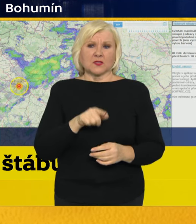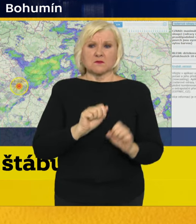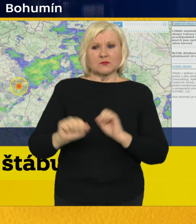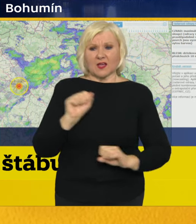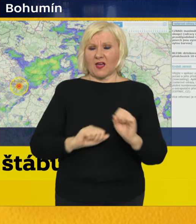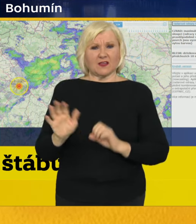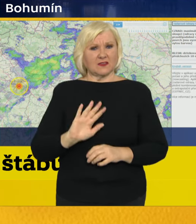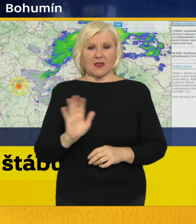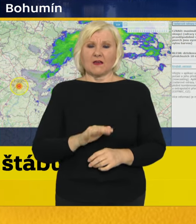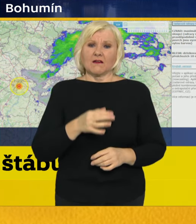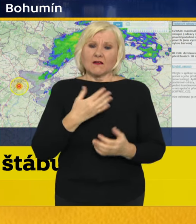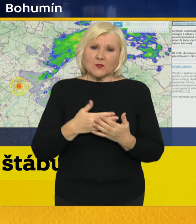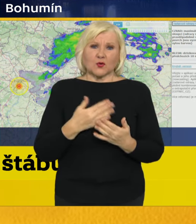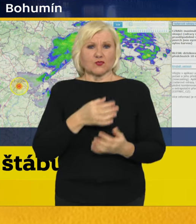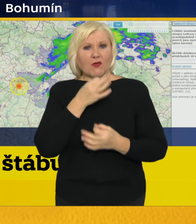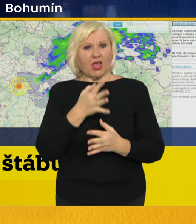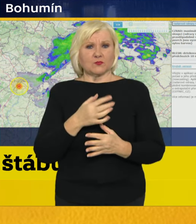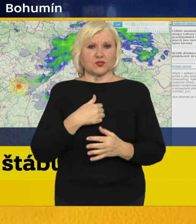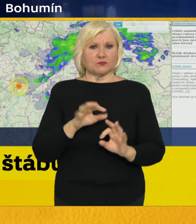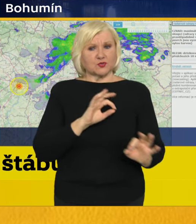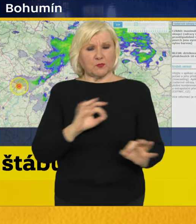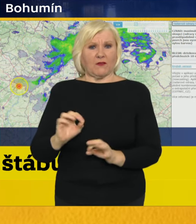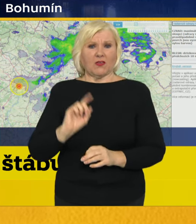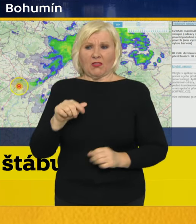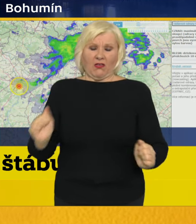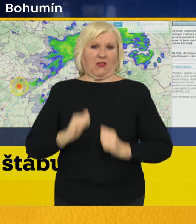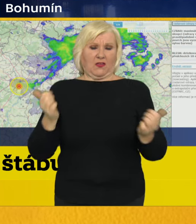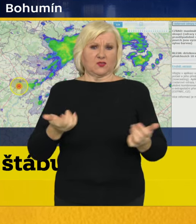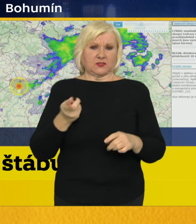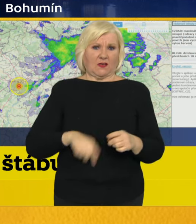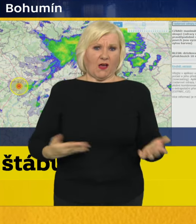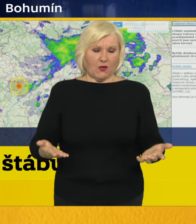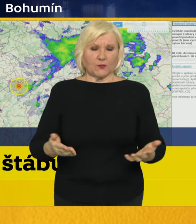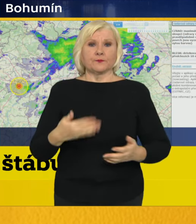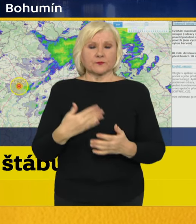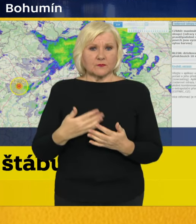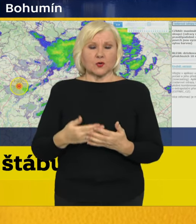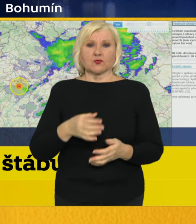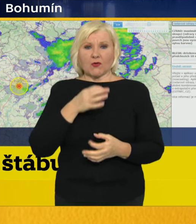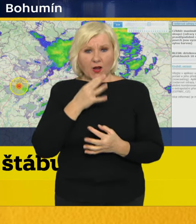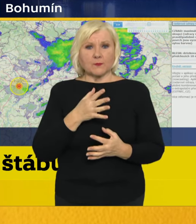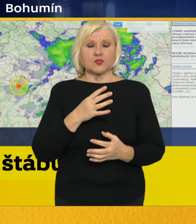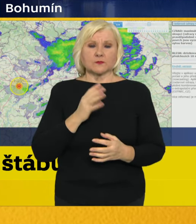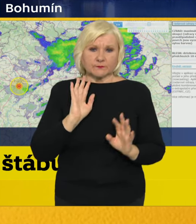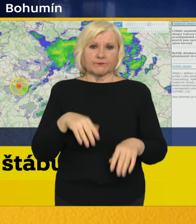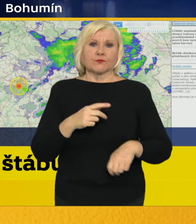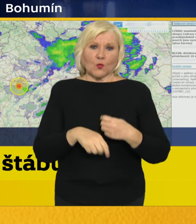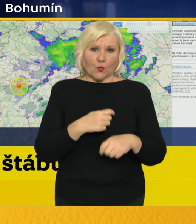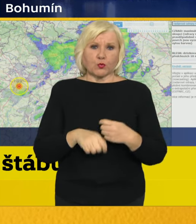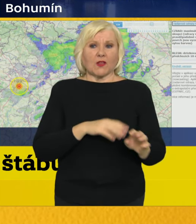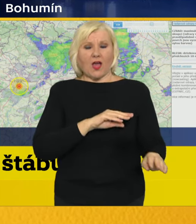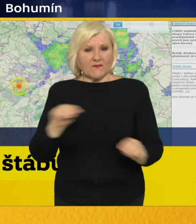Vždycky je lépe být připraven, než být potom překvapen. To znamená lépe nechat proběhnout preventivní